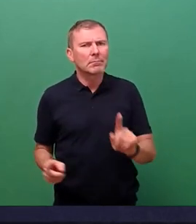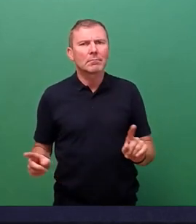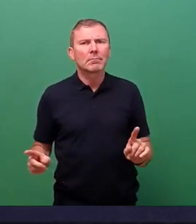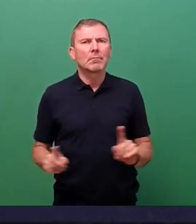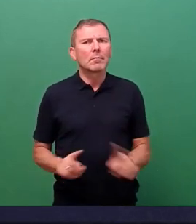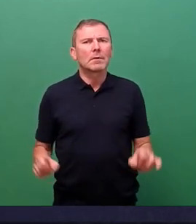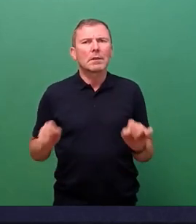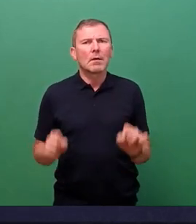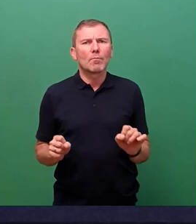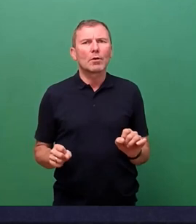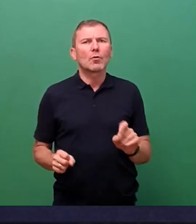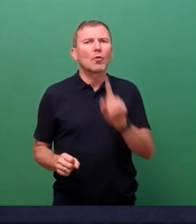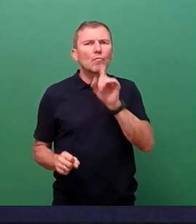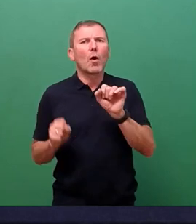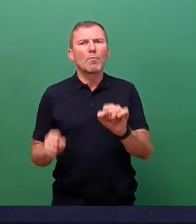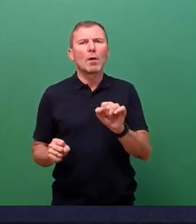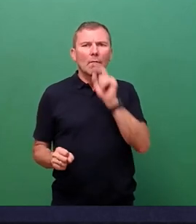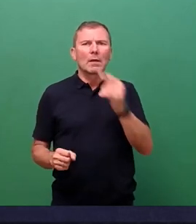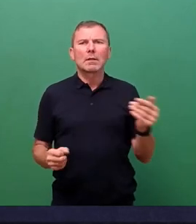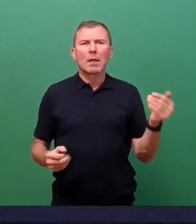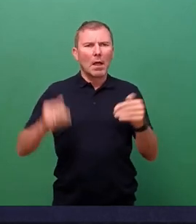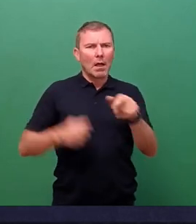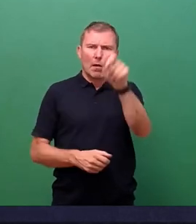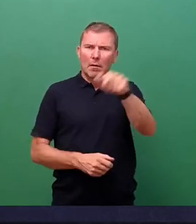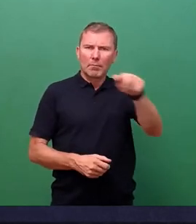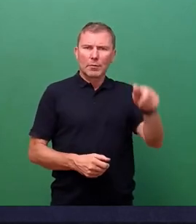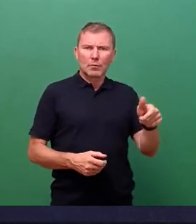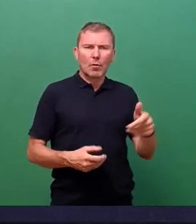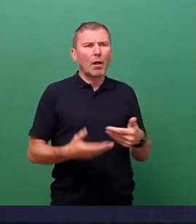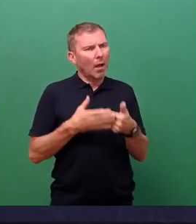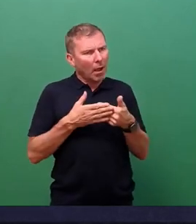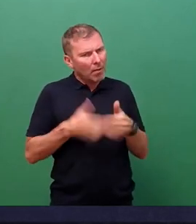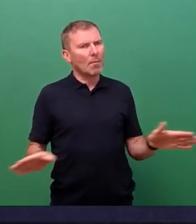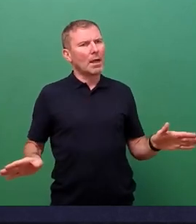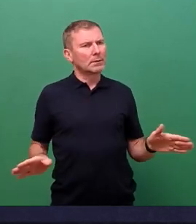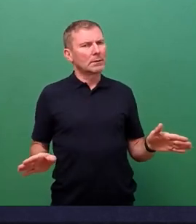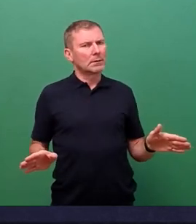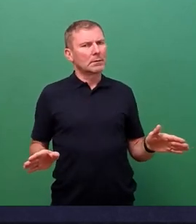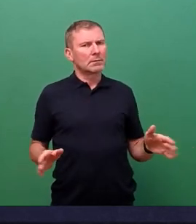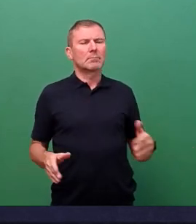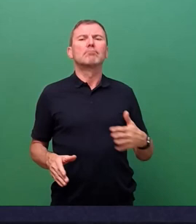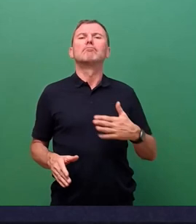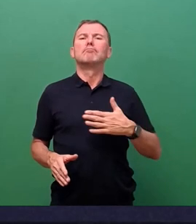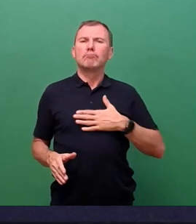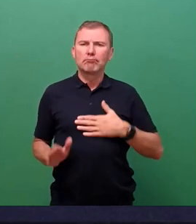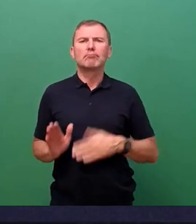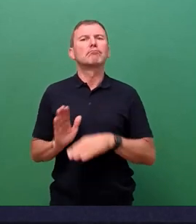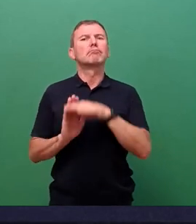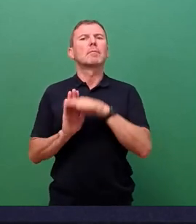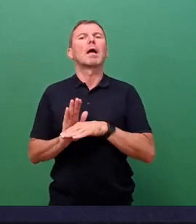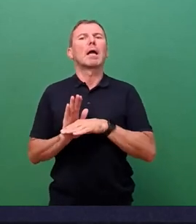wenn auch Besucherinnen und Besucher gewillt sind, die entsprechenden Regeln einzuhalten.